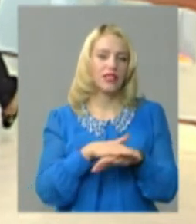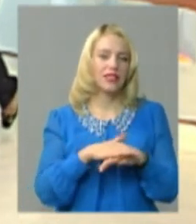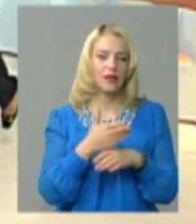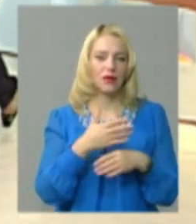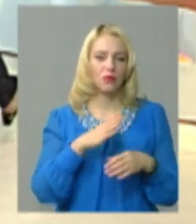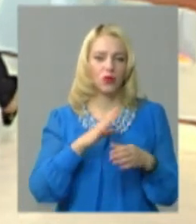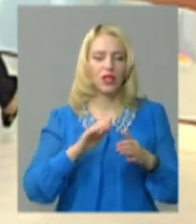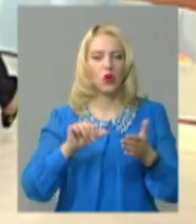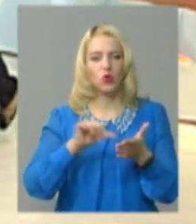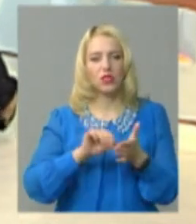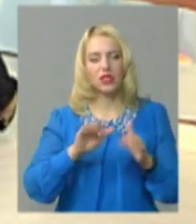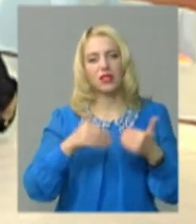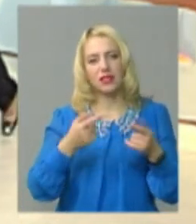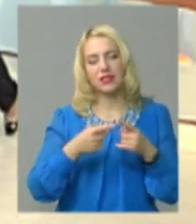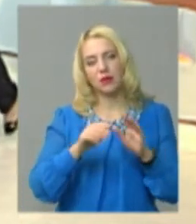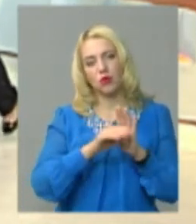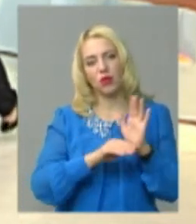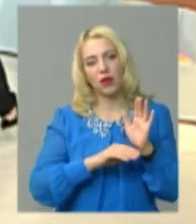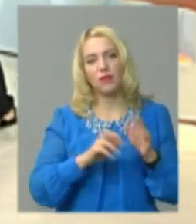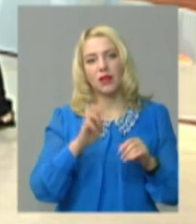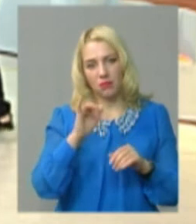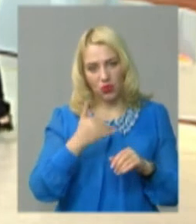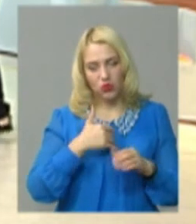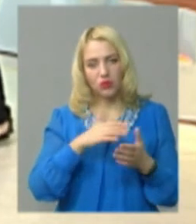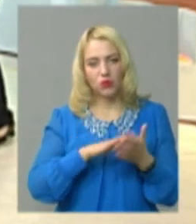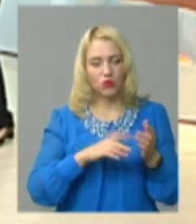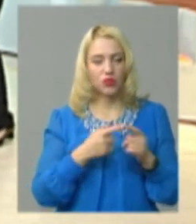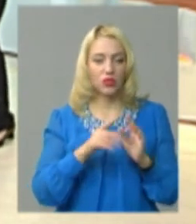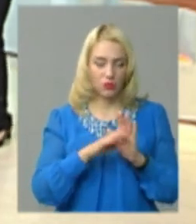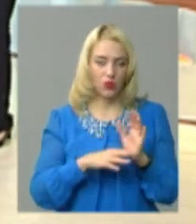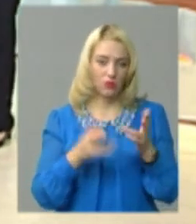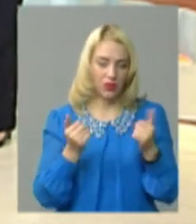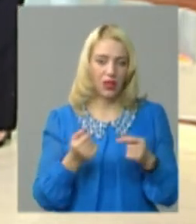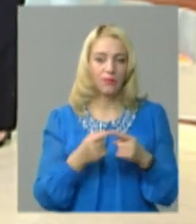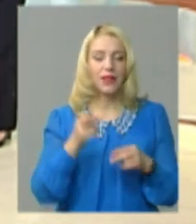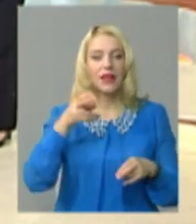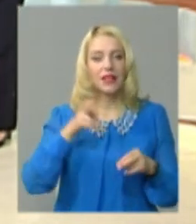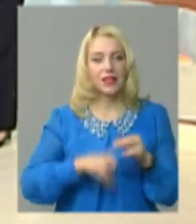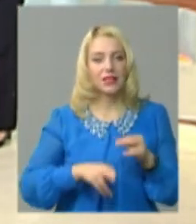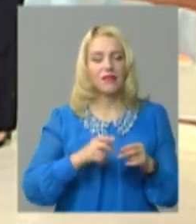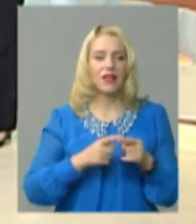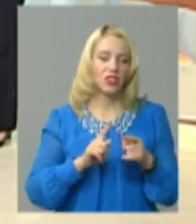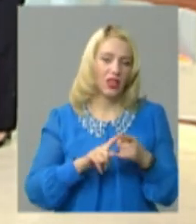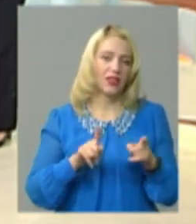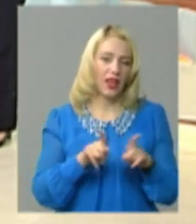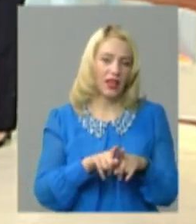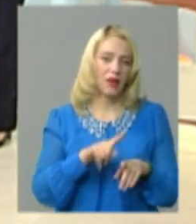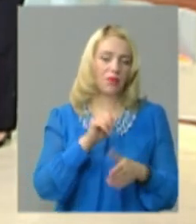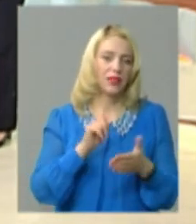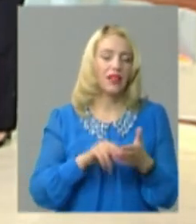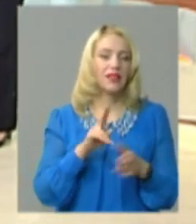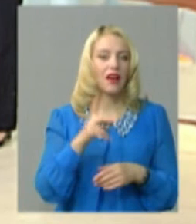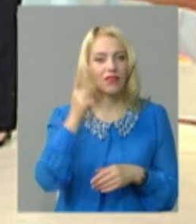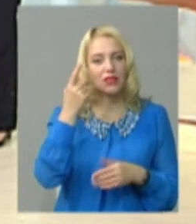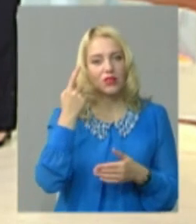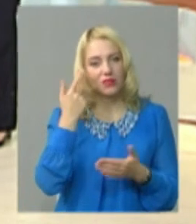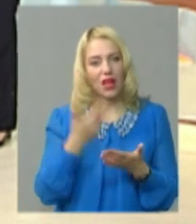учасниками ініціаторами цих програм. То ці програми ви б хотіли продовжити? І на завершення таке лайфове запитання. Як гадаєте,